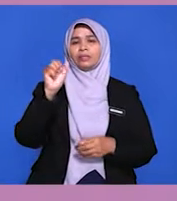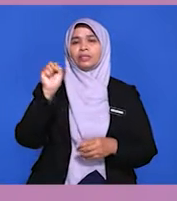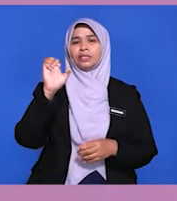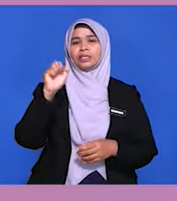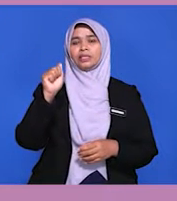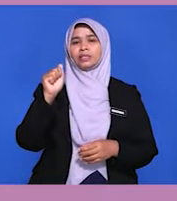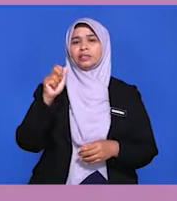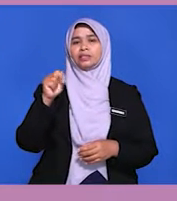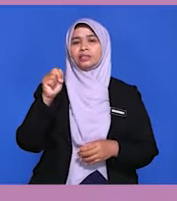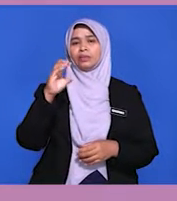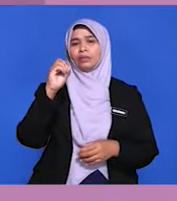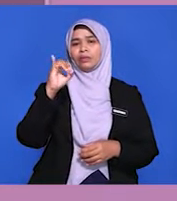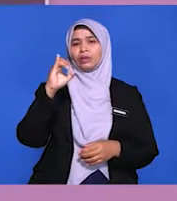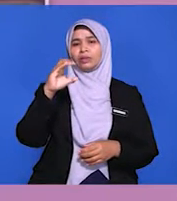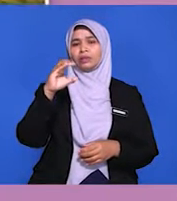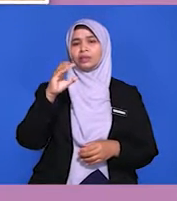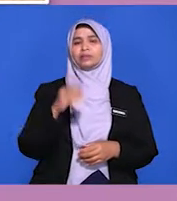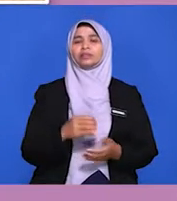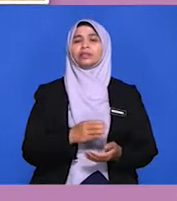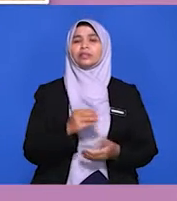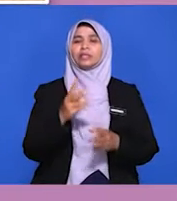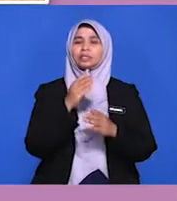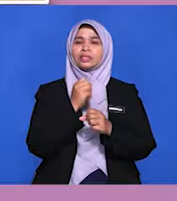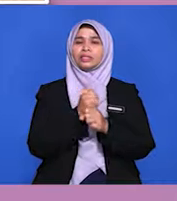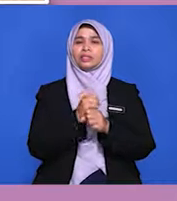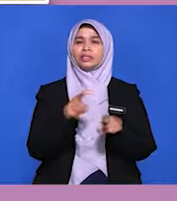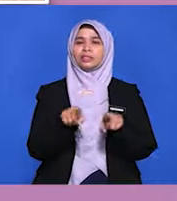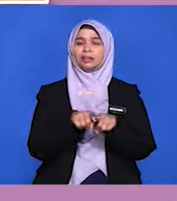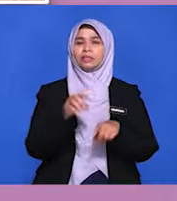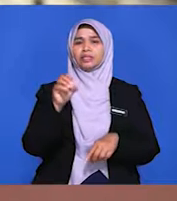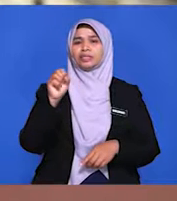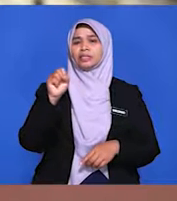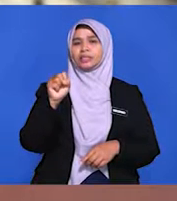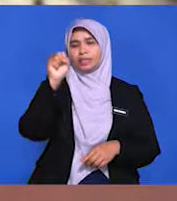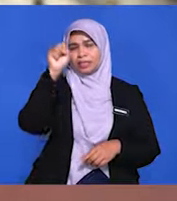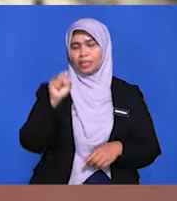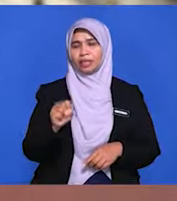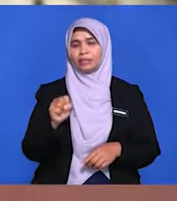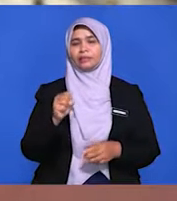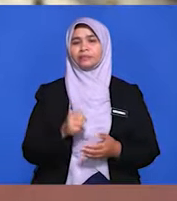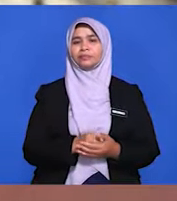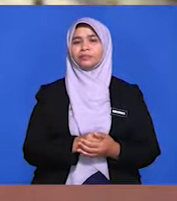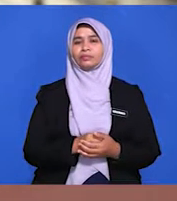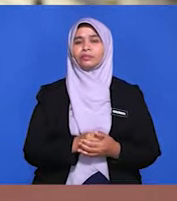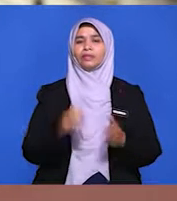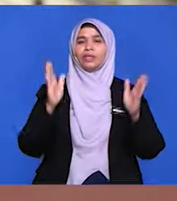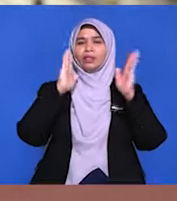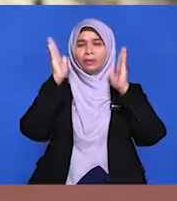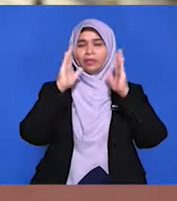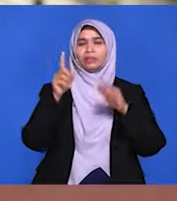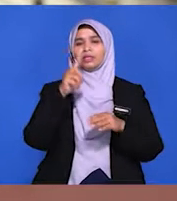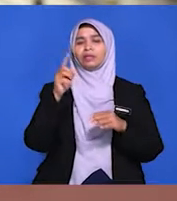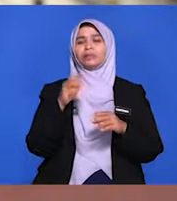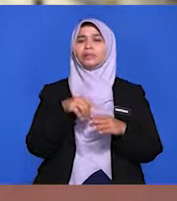NAM, OIC dan kerjasama selatan-selatan. Malaysia seringkali dipilih menjadi